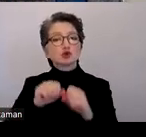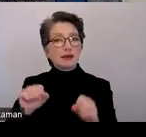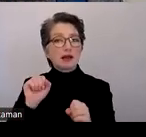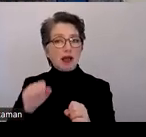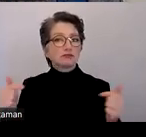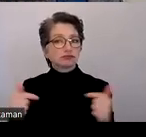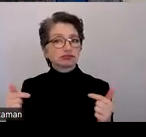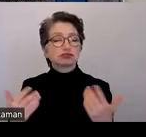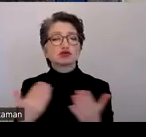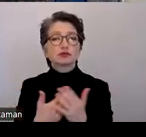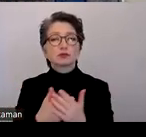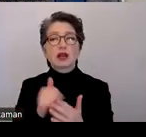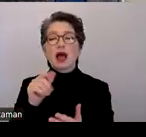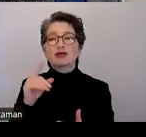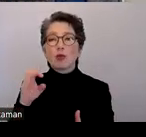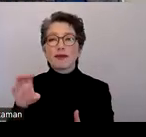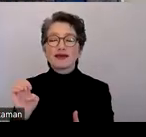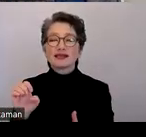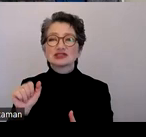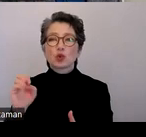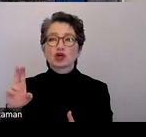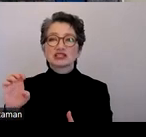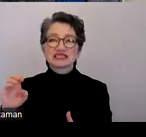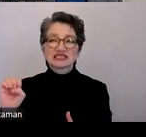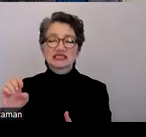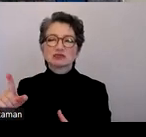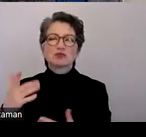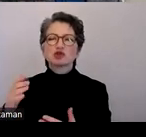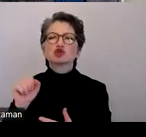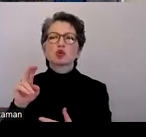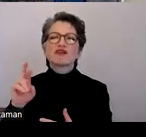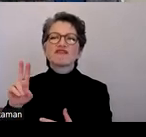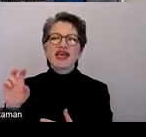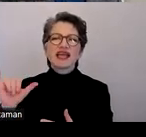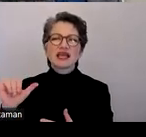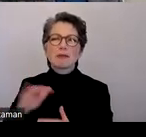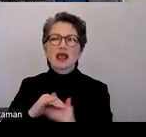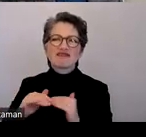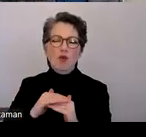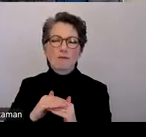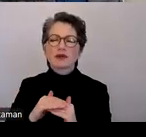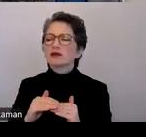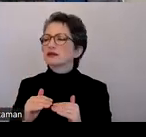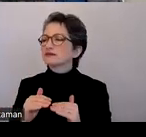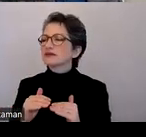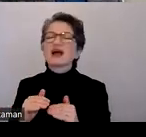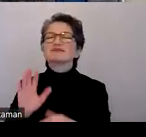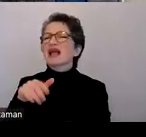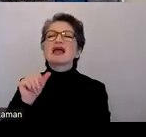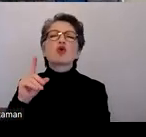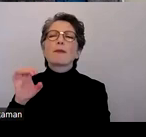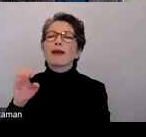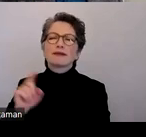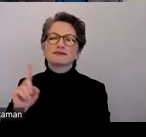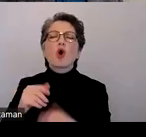Beispiel gibt es auch Open Source, dieses Survey, diese Survey-Plattform. Und die macht sowas zum